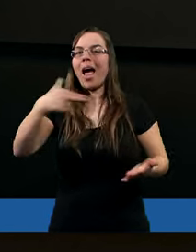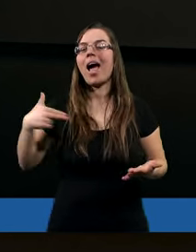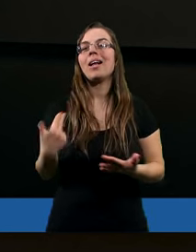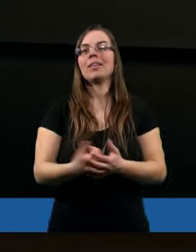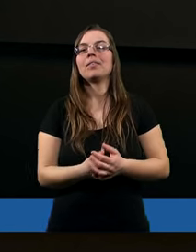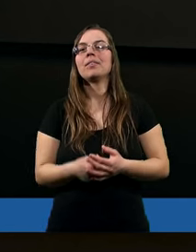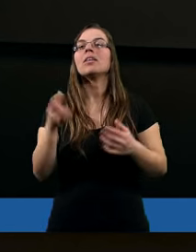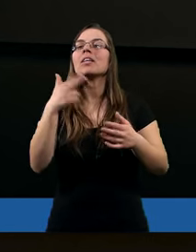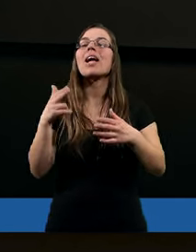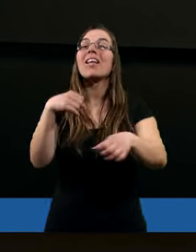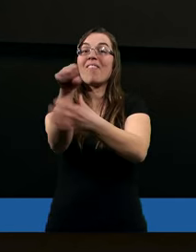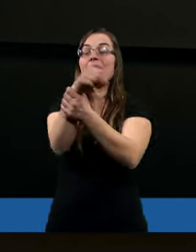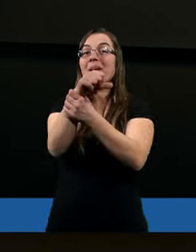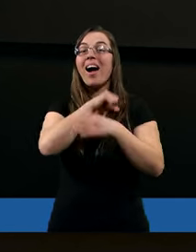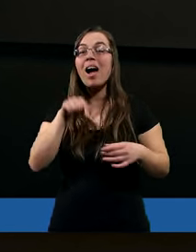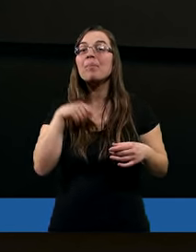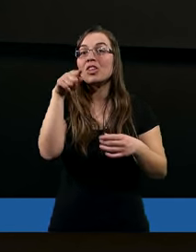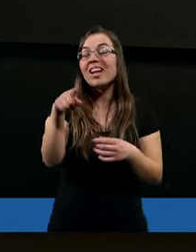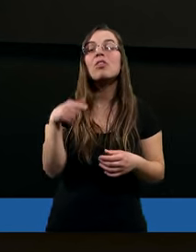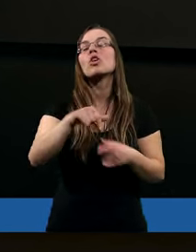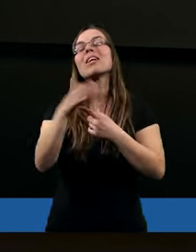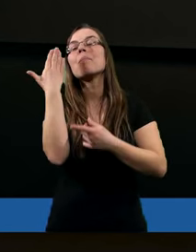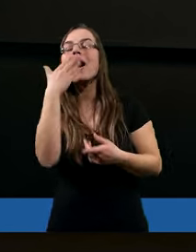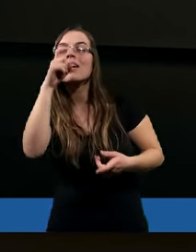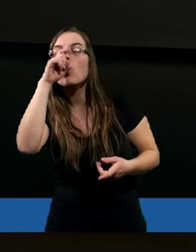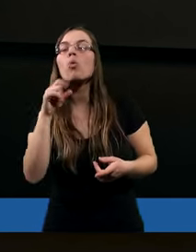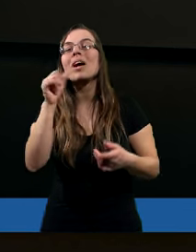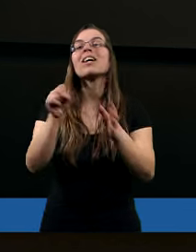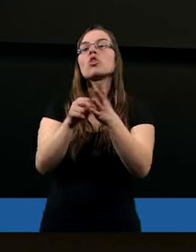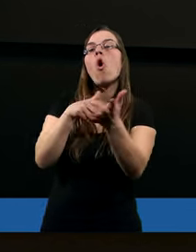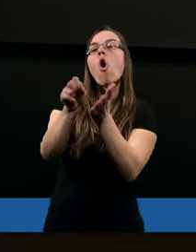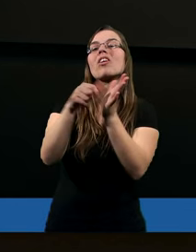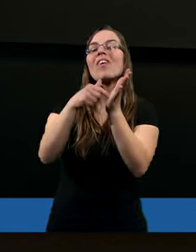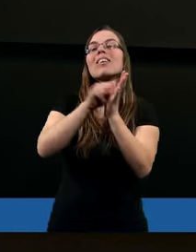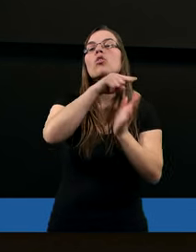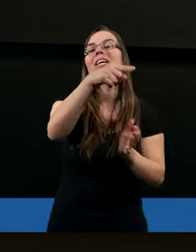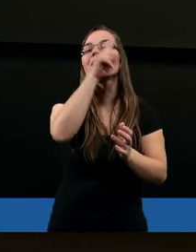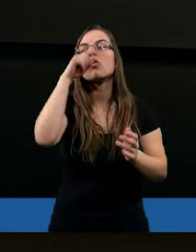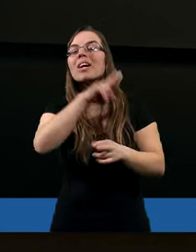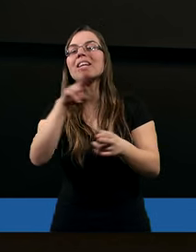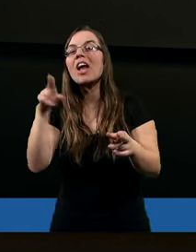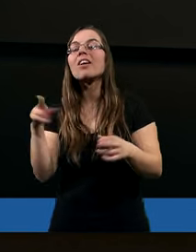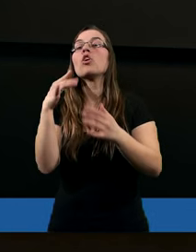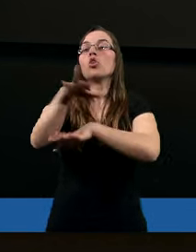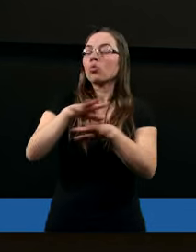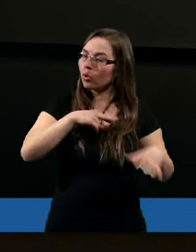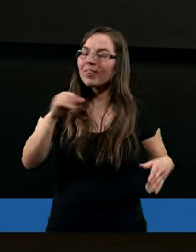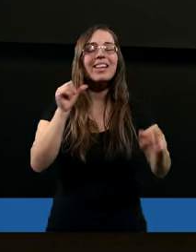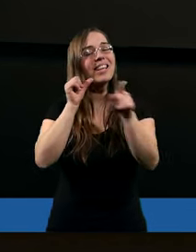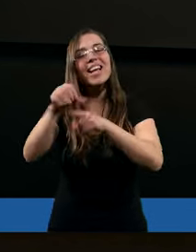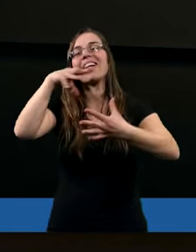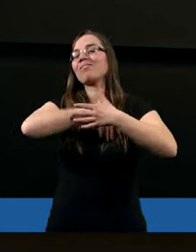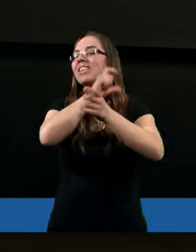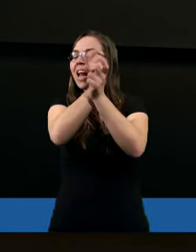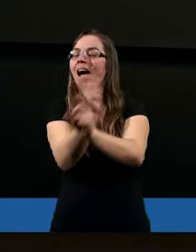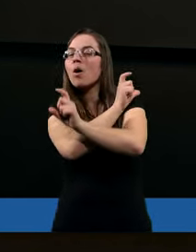kiedy wypieramy to cały czas, prawda? To właśnie wtedy do tego dochodzi, tak? Natomiast Duch Święty cały czas działa, cały czas